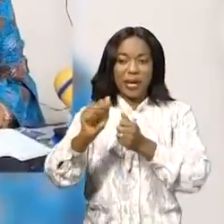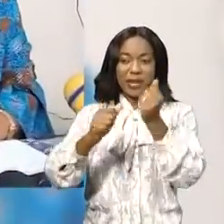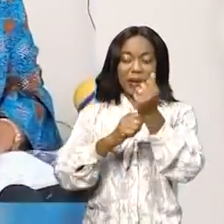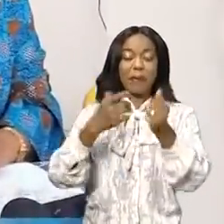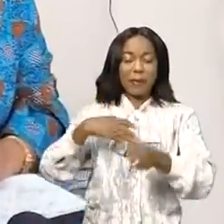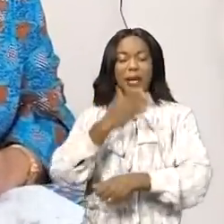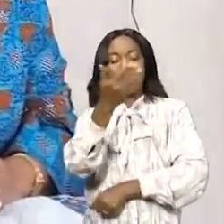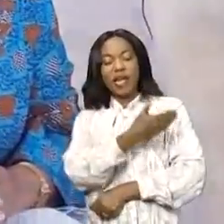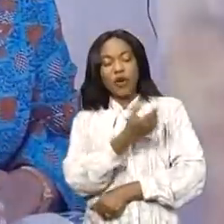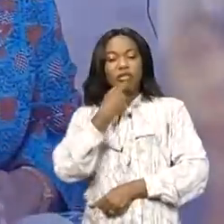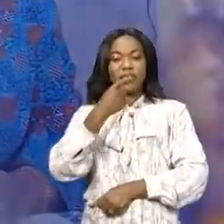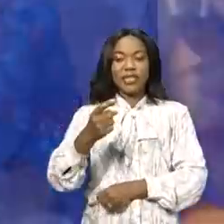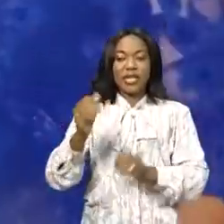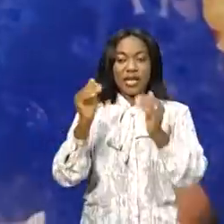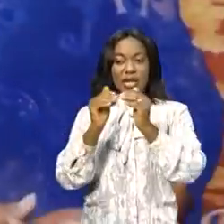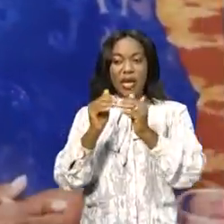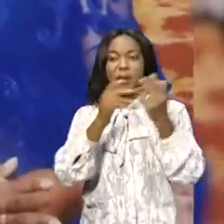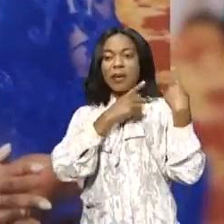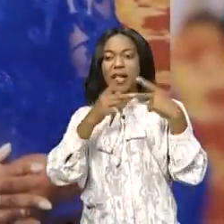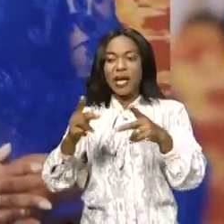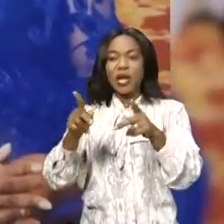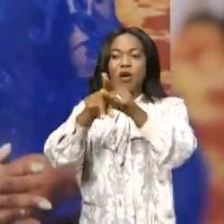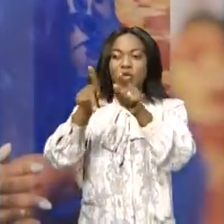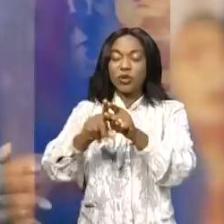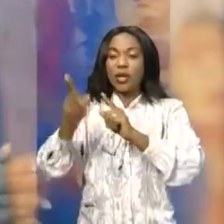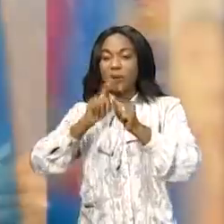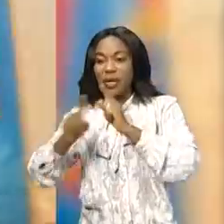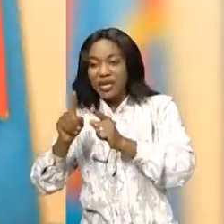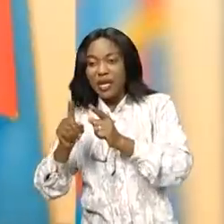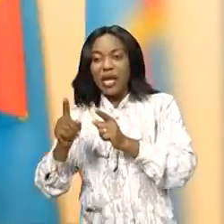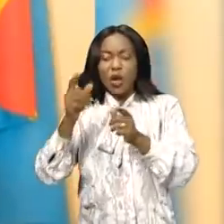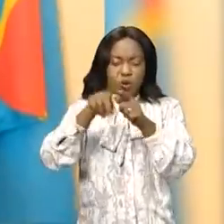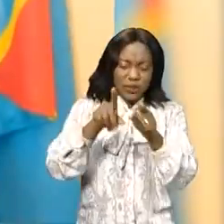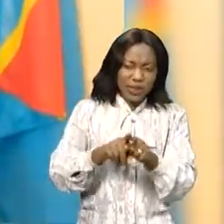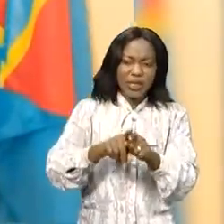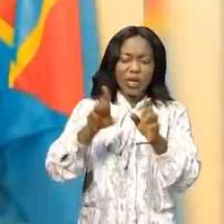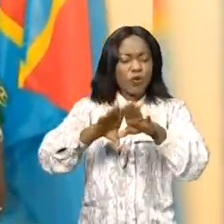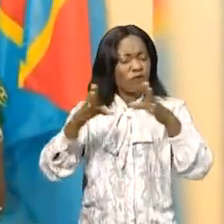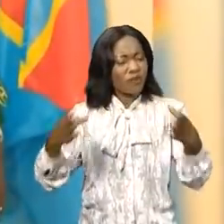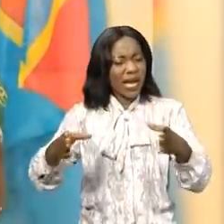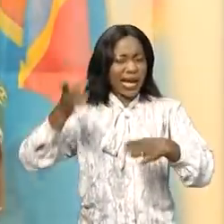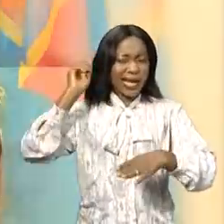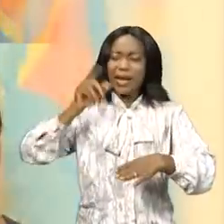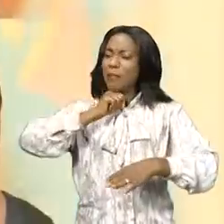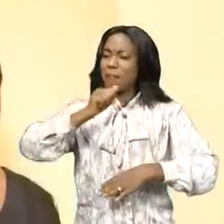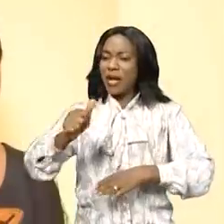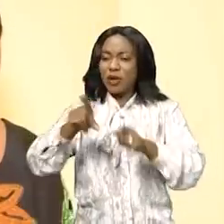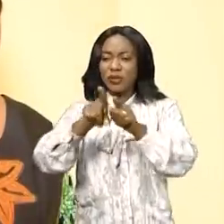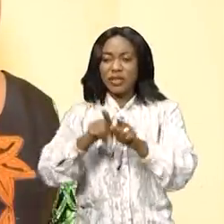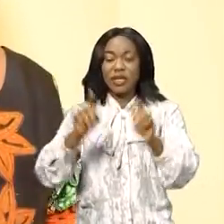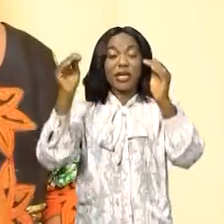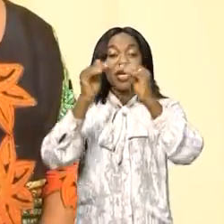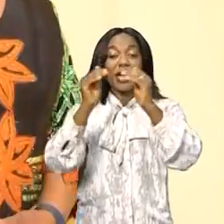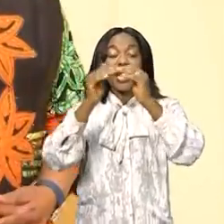faut-il le dire. Comparativement au régime précédent, régimes qui n'ont pas assez ouvert la voie à la parité comme l